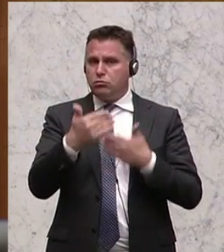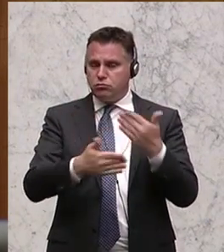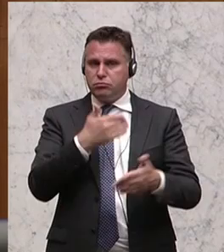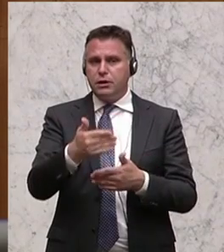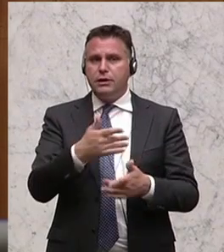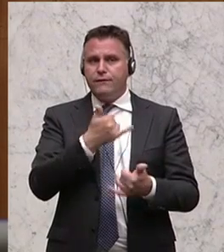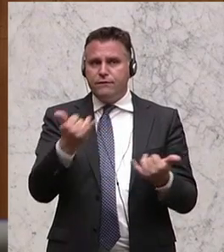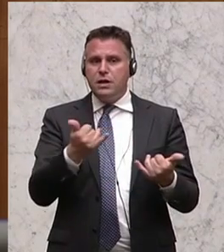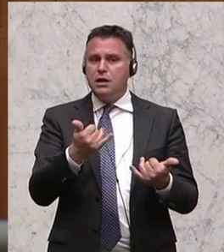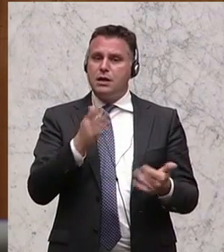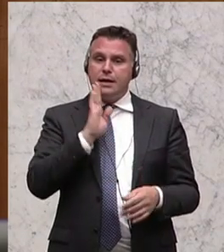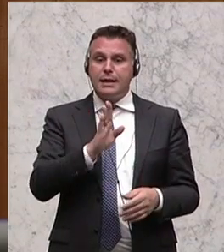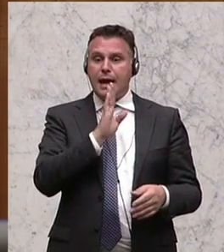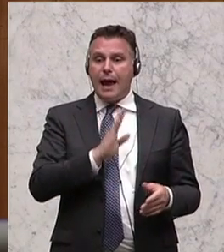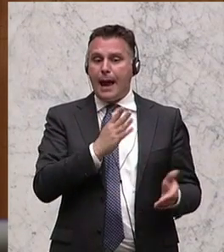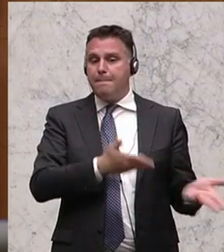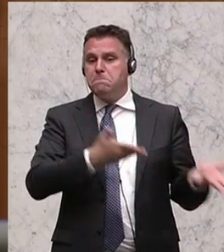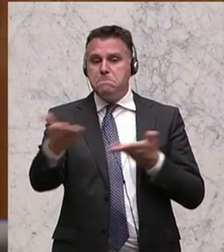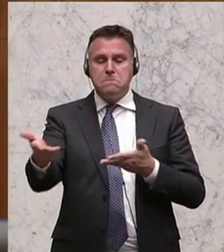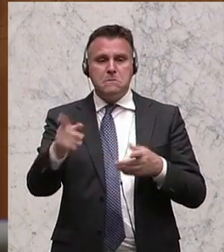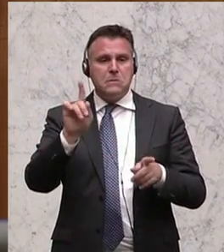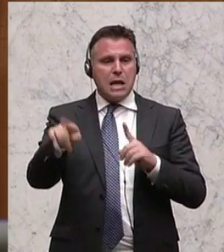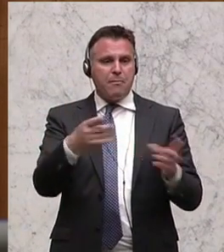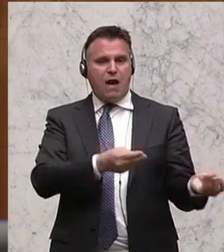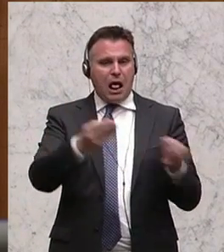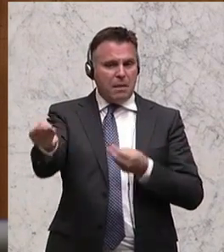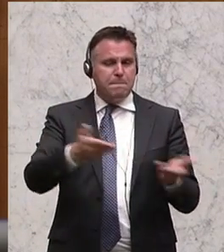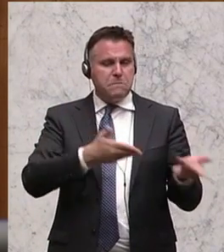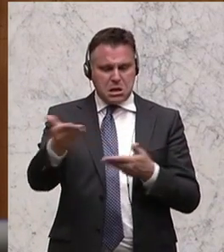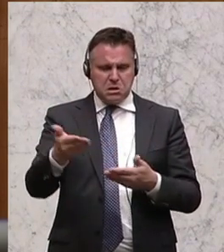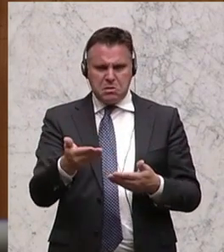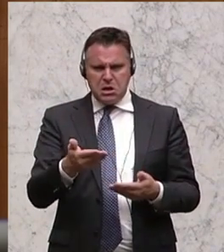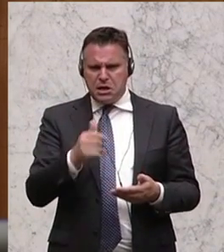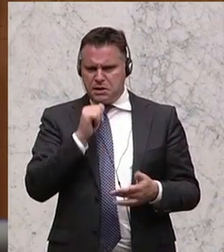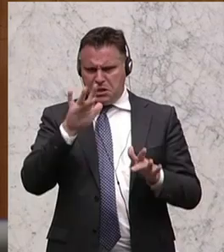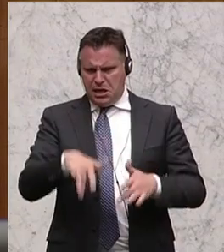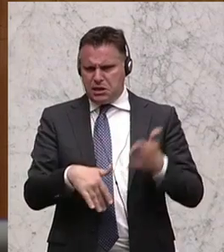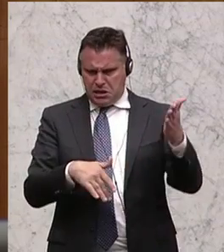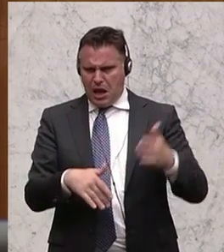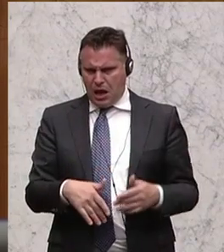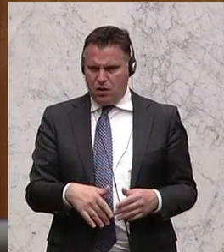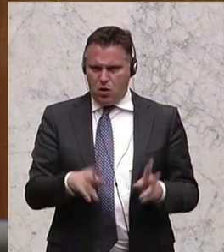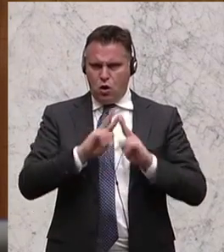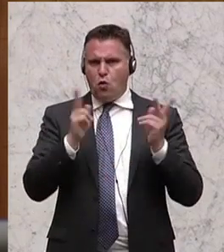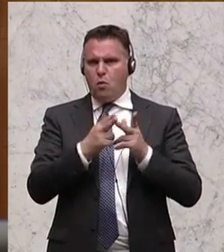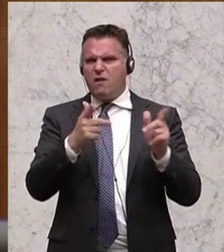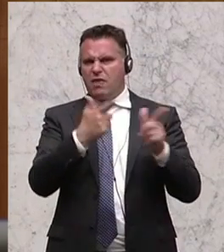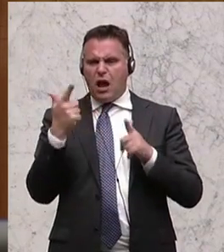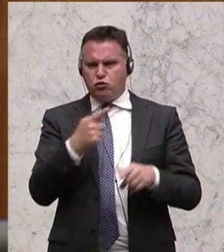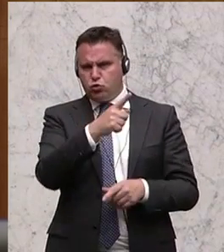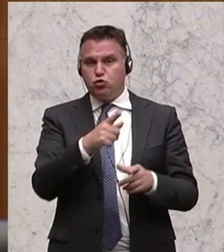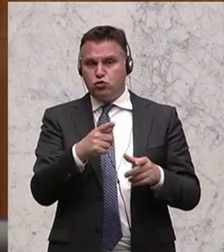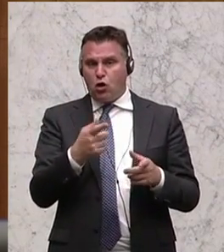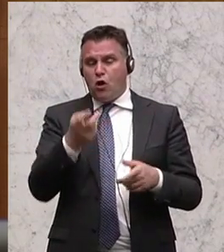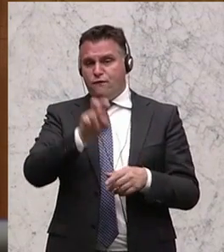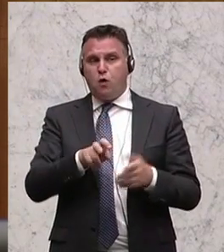illegaler Verbringungen ist offensichtlich auch nicht wirklich wichtig genug, dass die Vorsitzende des Umweltausschusses bei